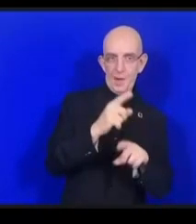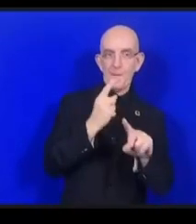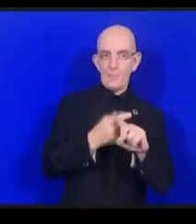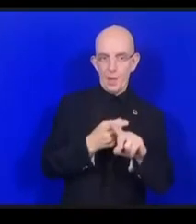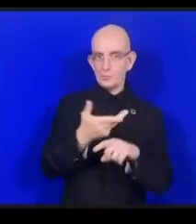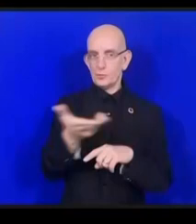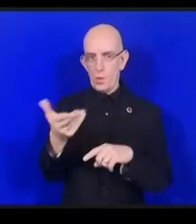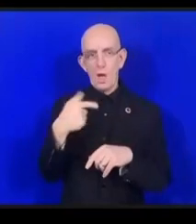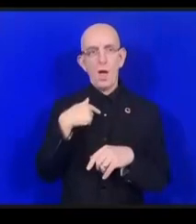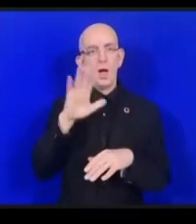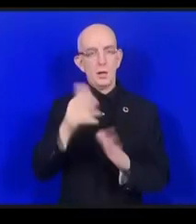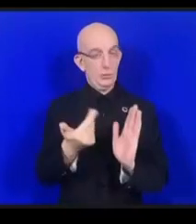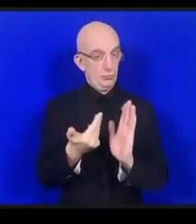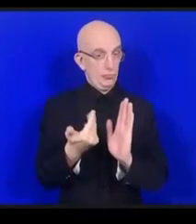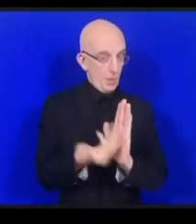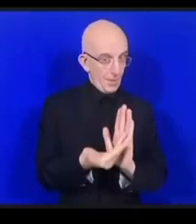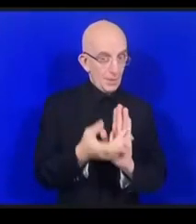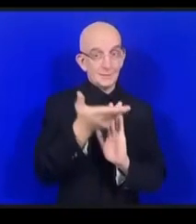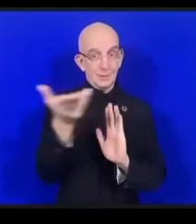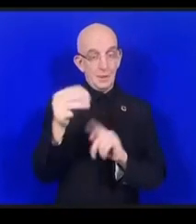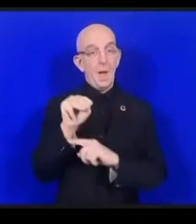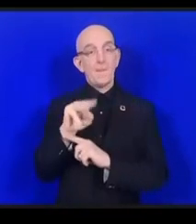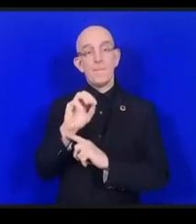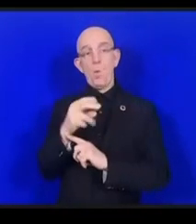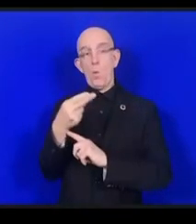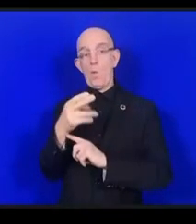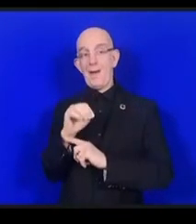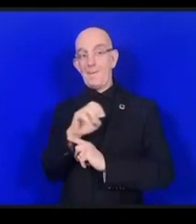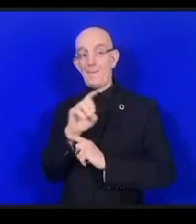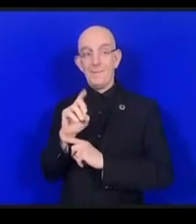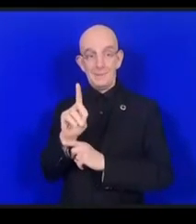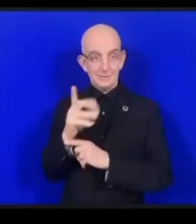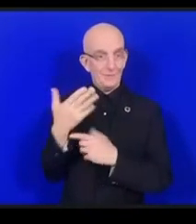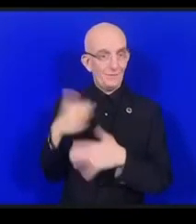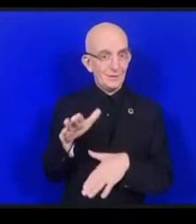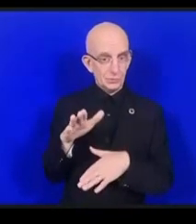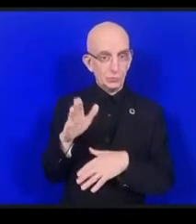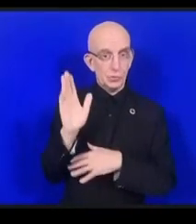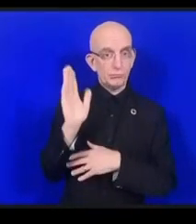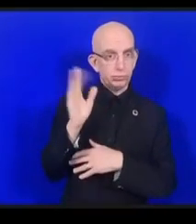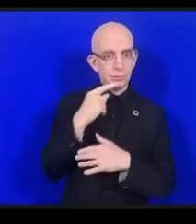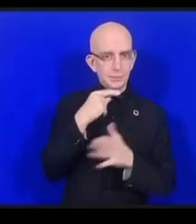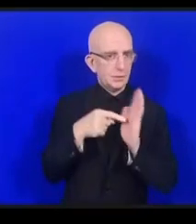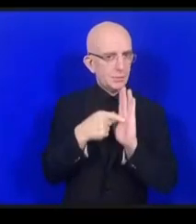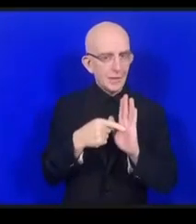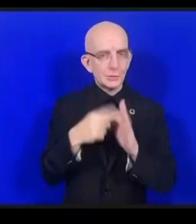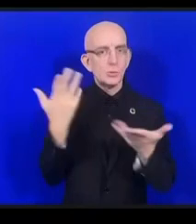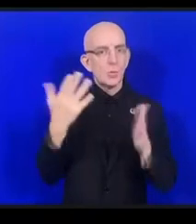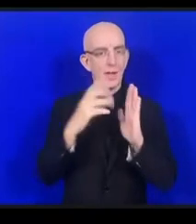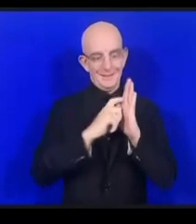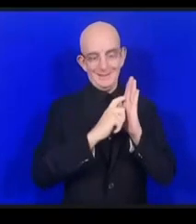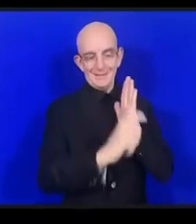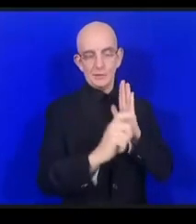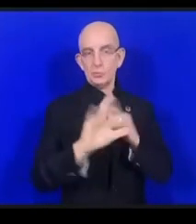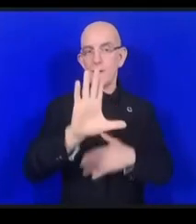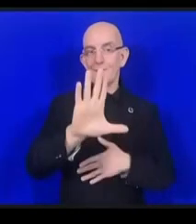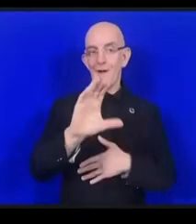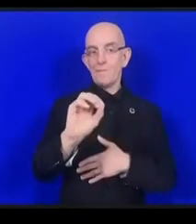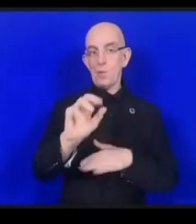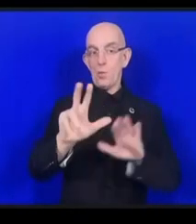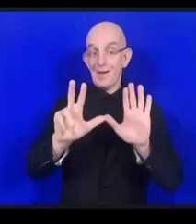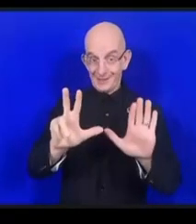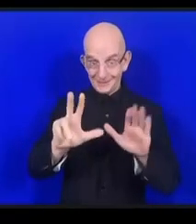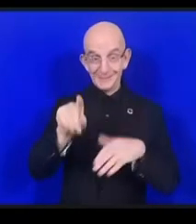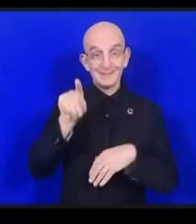508 aux Etats-Unis c'est un exemple justement de la manière dont